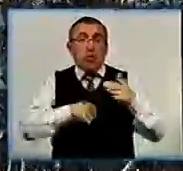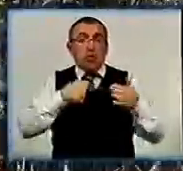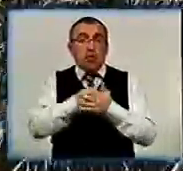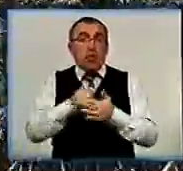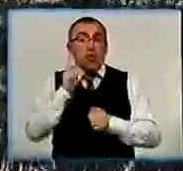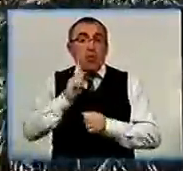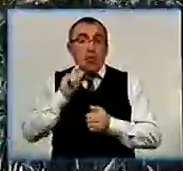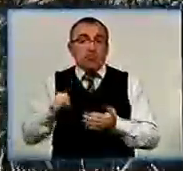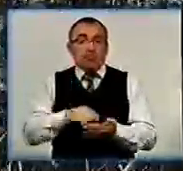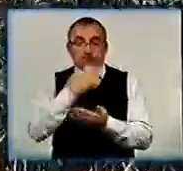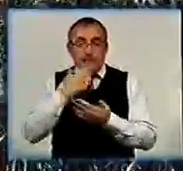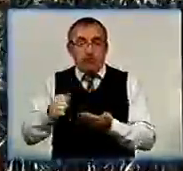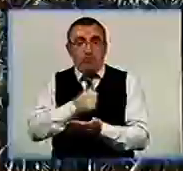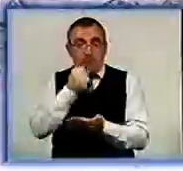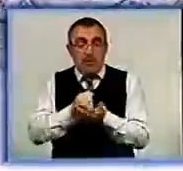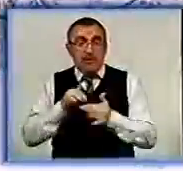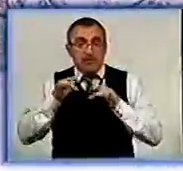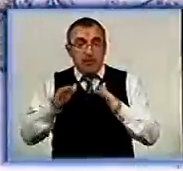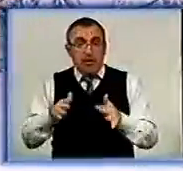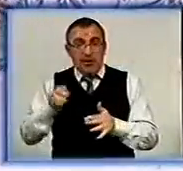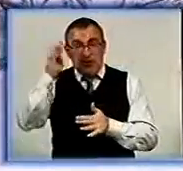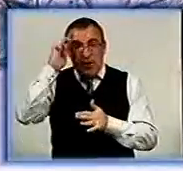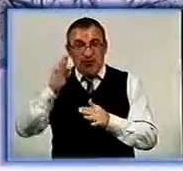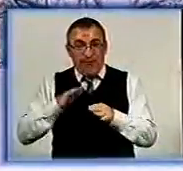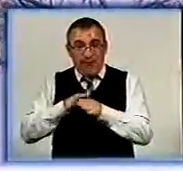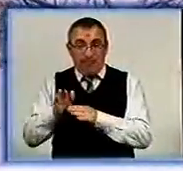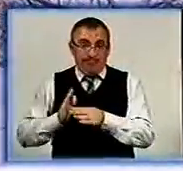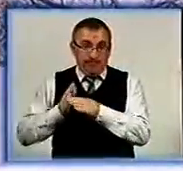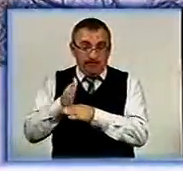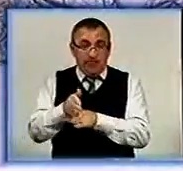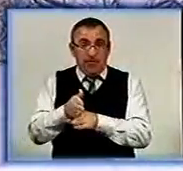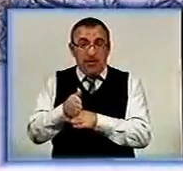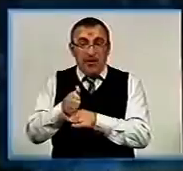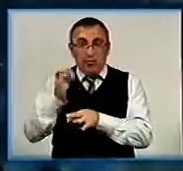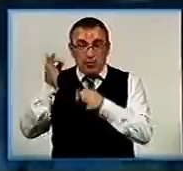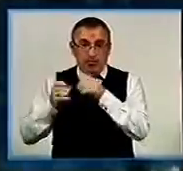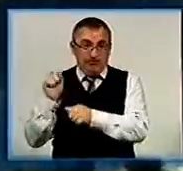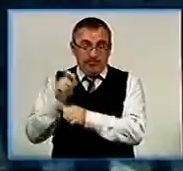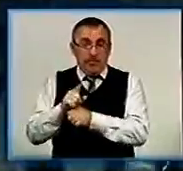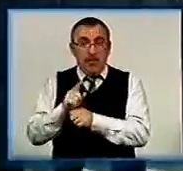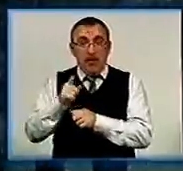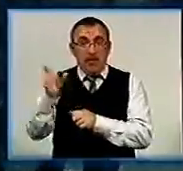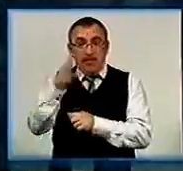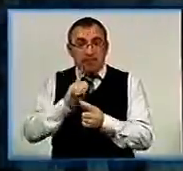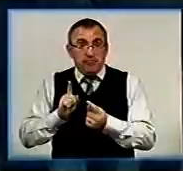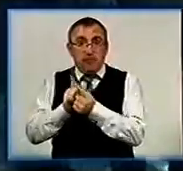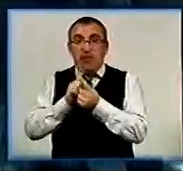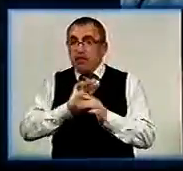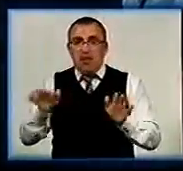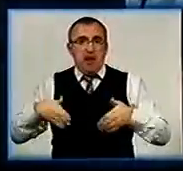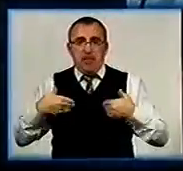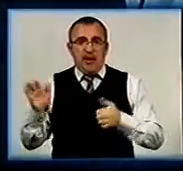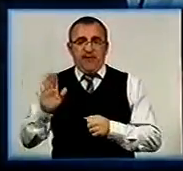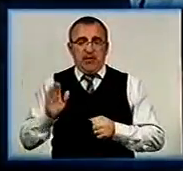феміда не поставить крапку у справі. Однак, коли державний виконавець прийшов виконувати ухвалу суду, працівники підприємства зустріли його непривітно.